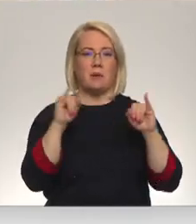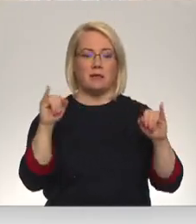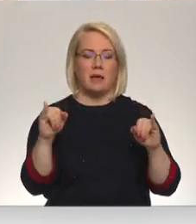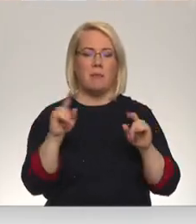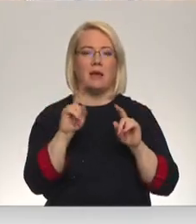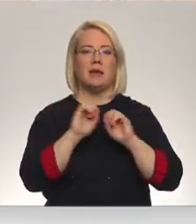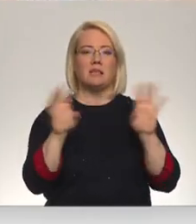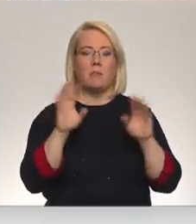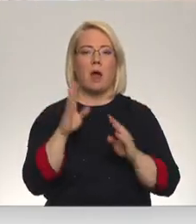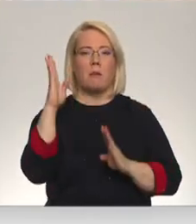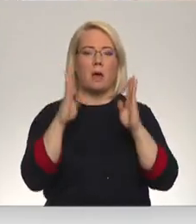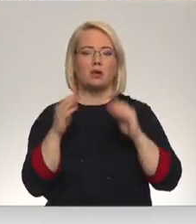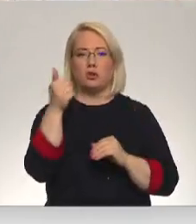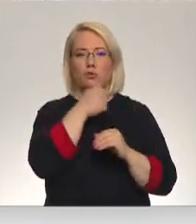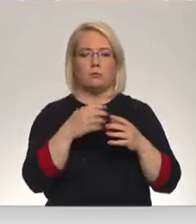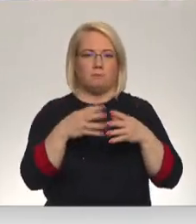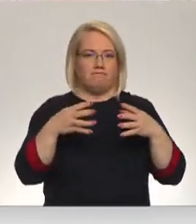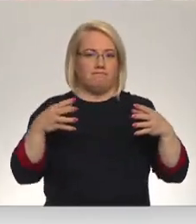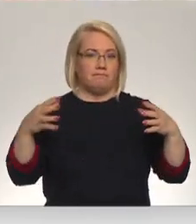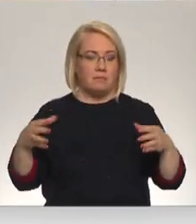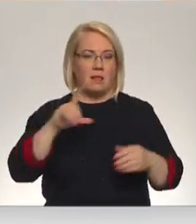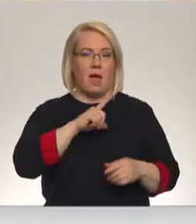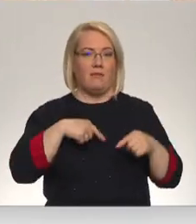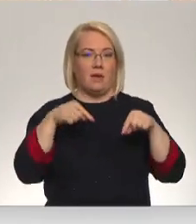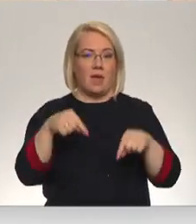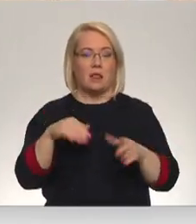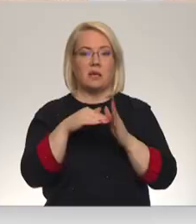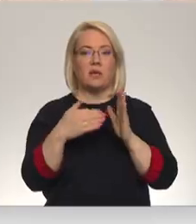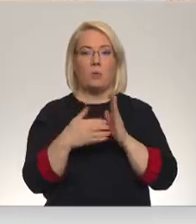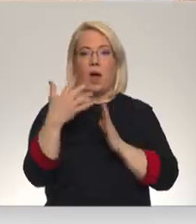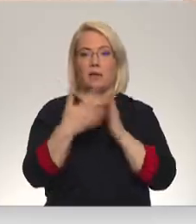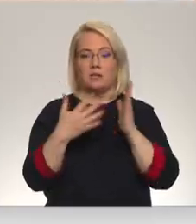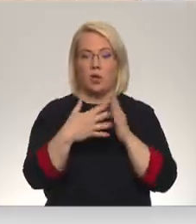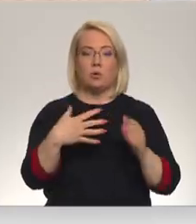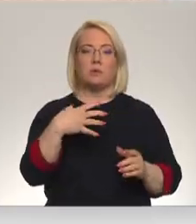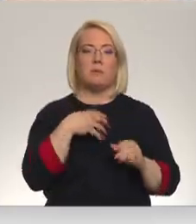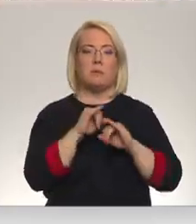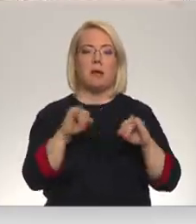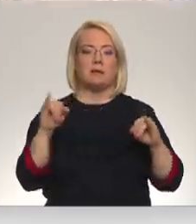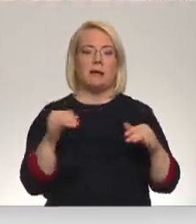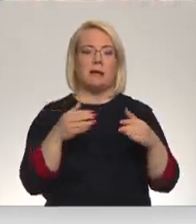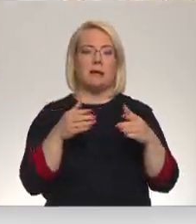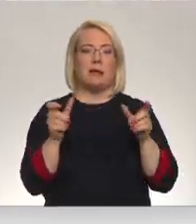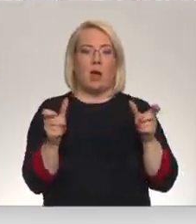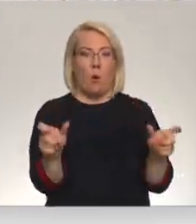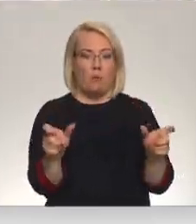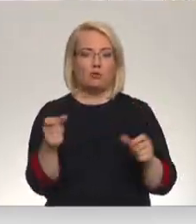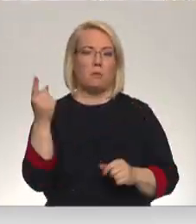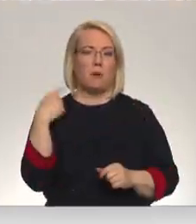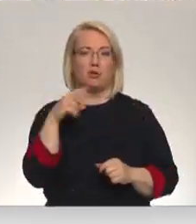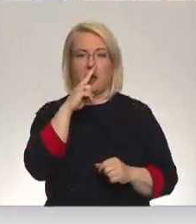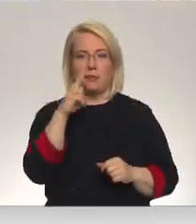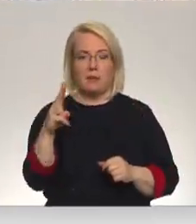ar meža cūku populācijas pieaugumu Latvijā. Lai situāciju arī sinātu un slimības izplatību ierobežotu, pagājušajā nedēļā